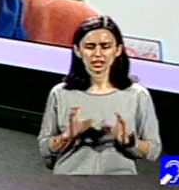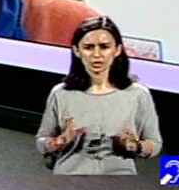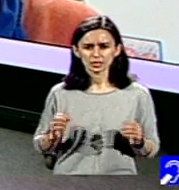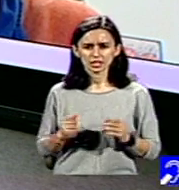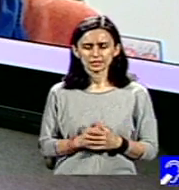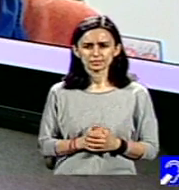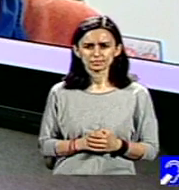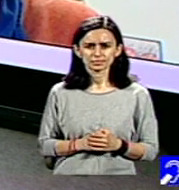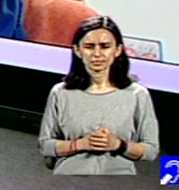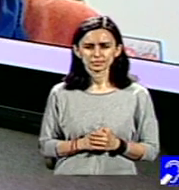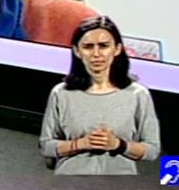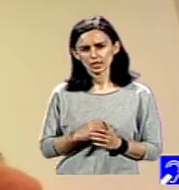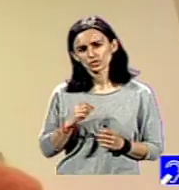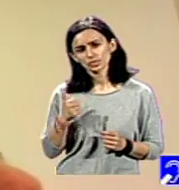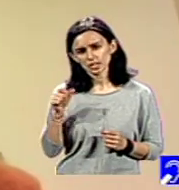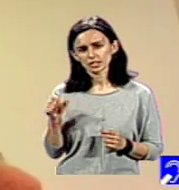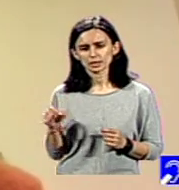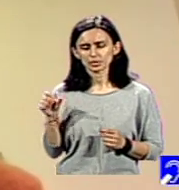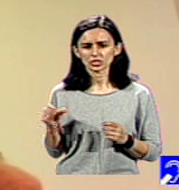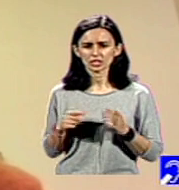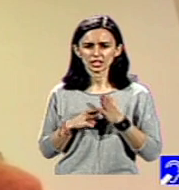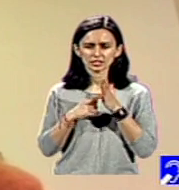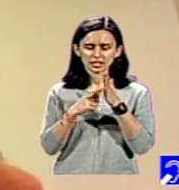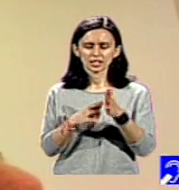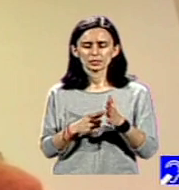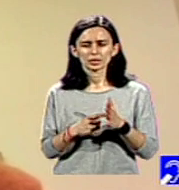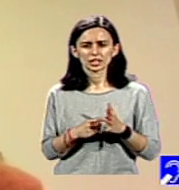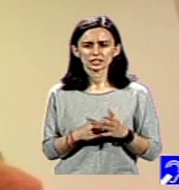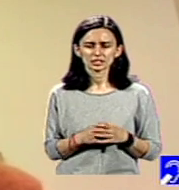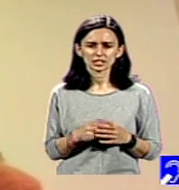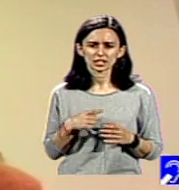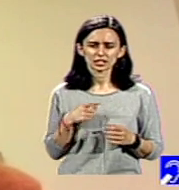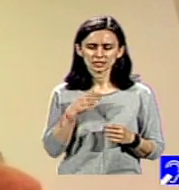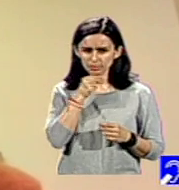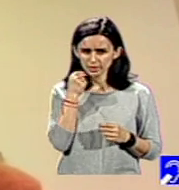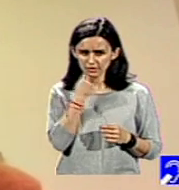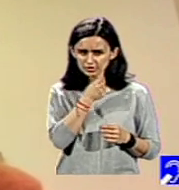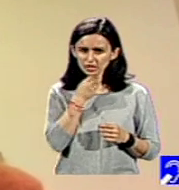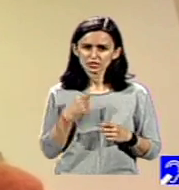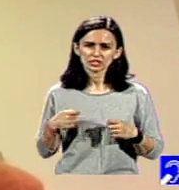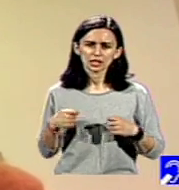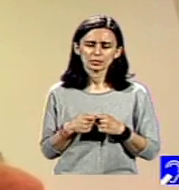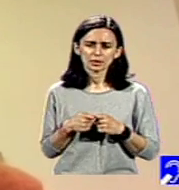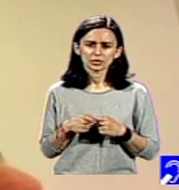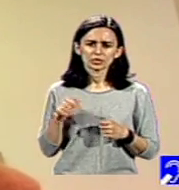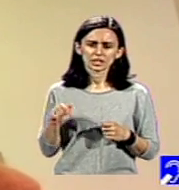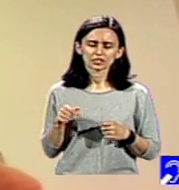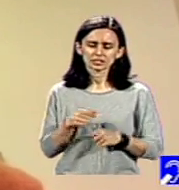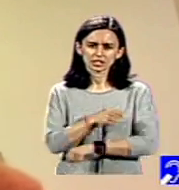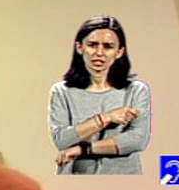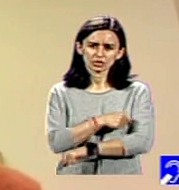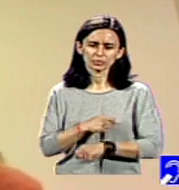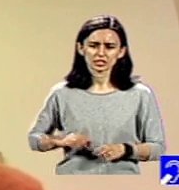dintre autoreprezentantele noastre, este o beneficiară de noastre, este membru permanent în această comisie de femei a